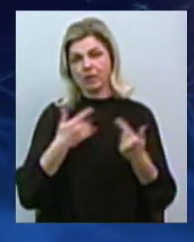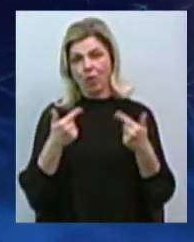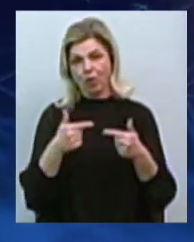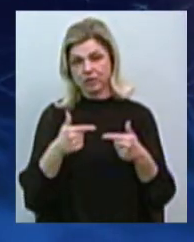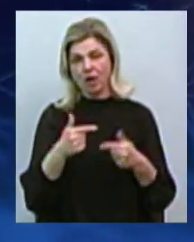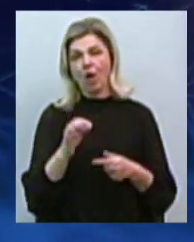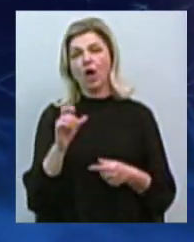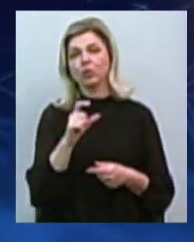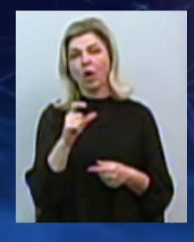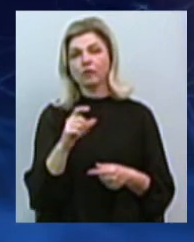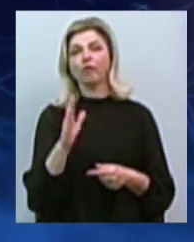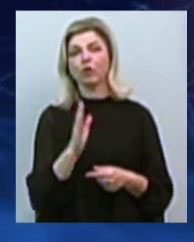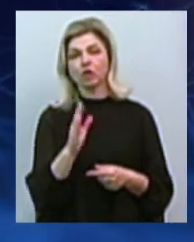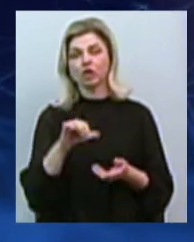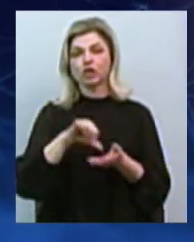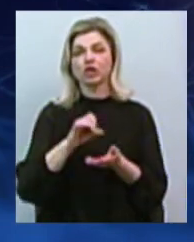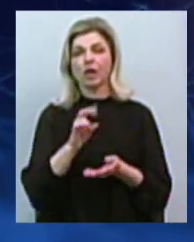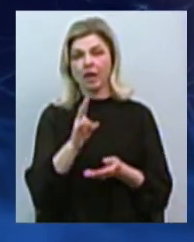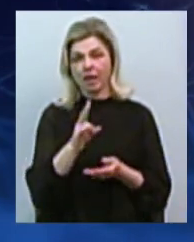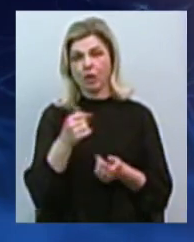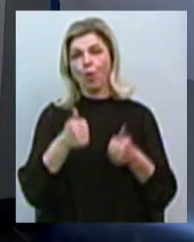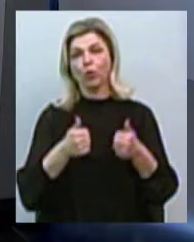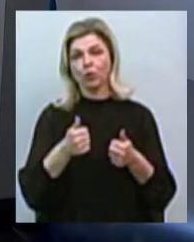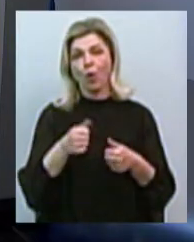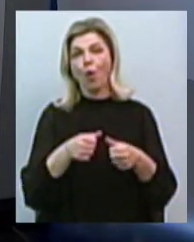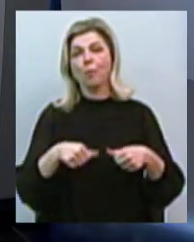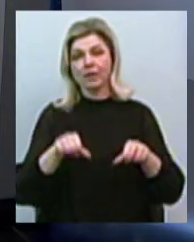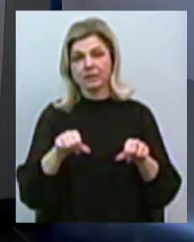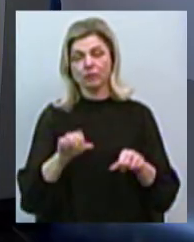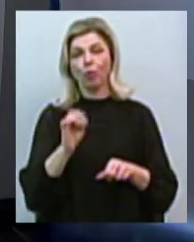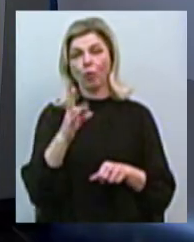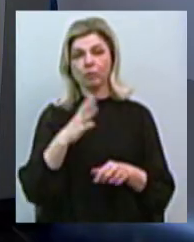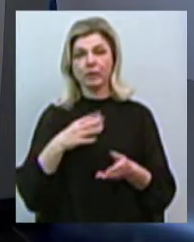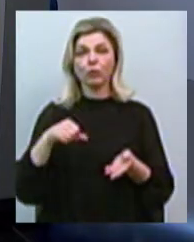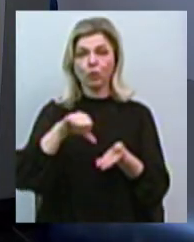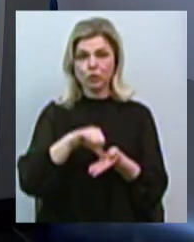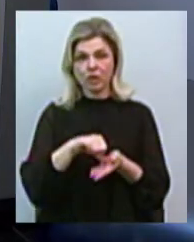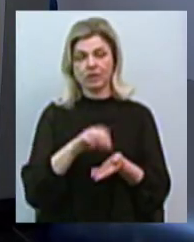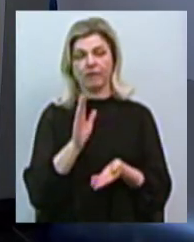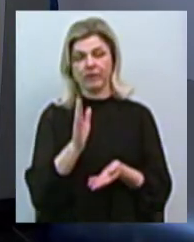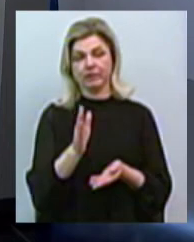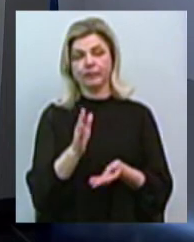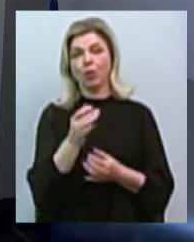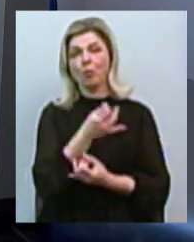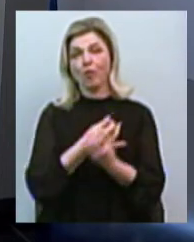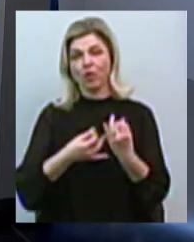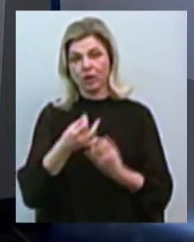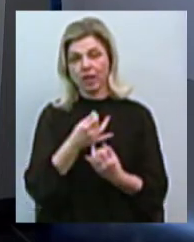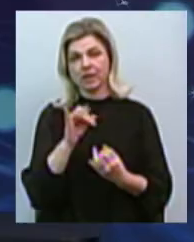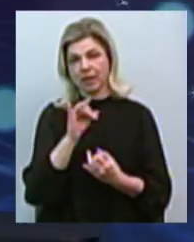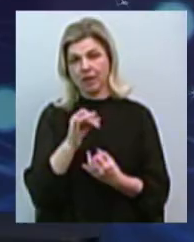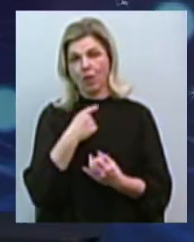Волошинович, член концесійної конкурсної комісії. Тобто він брав безпосередню участь у вговоренні і